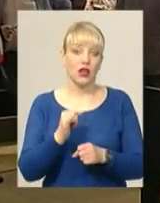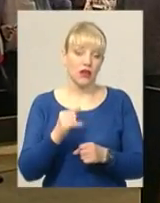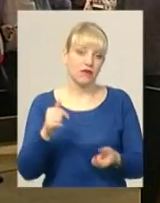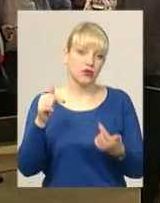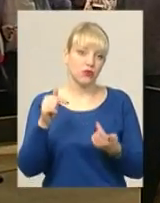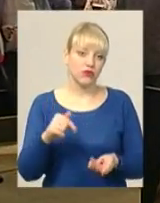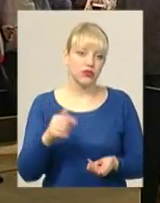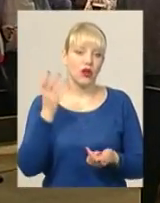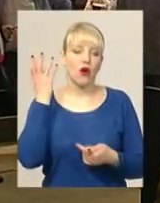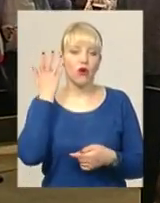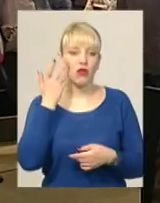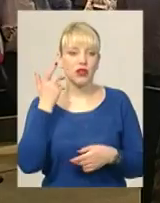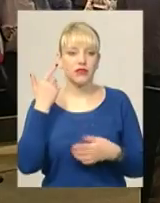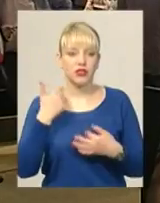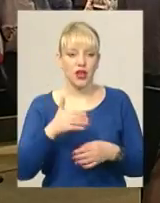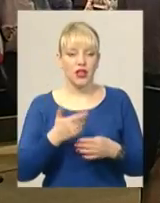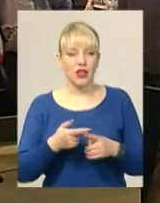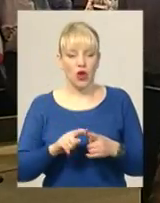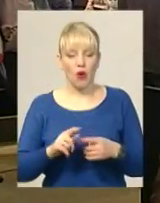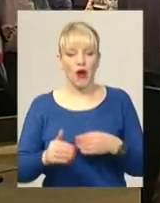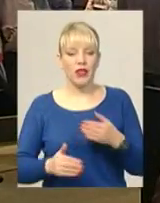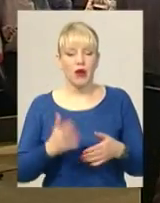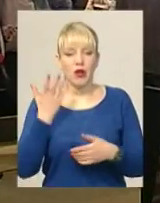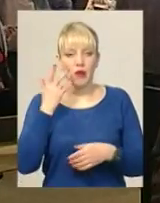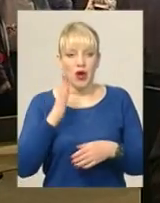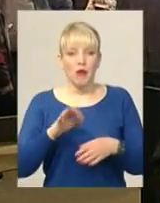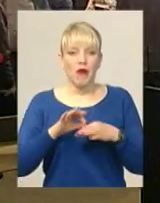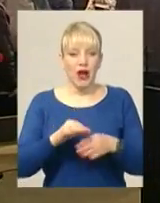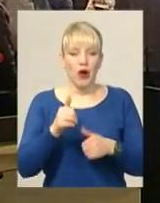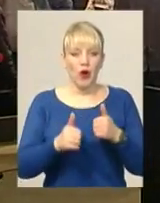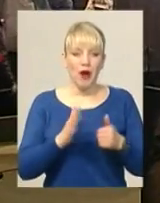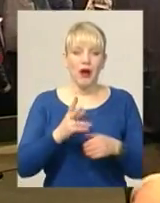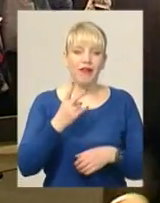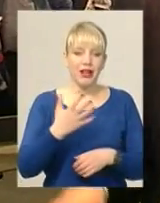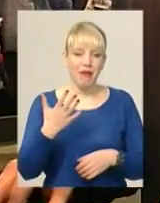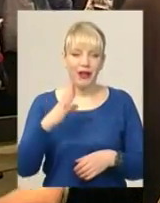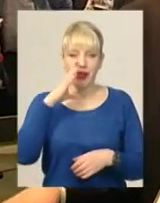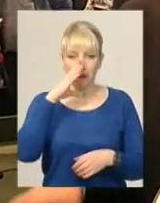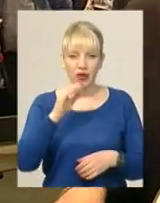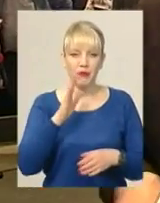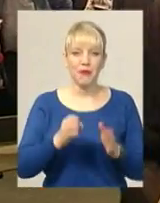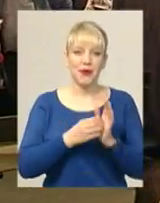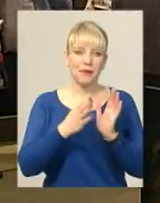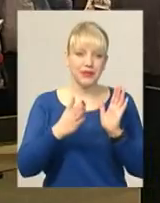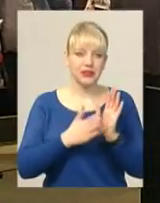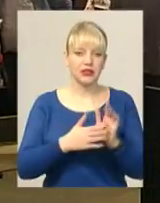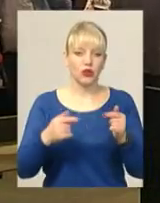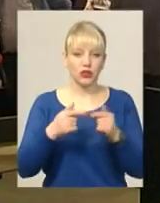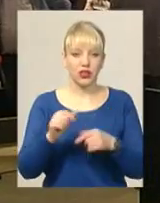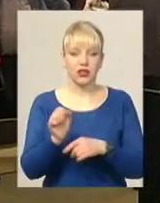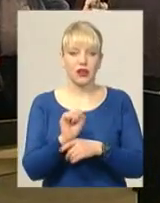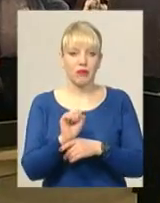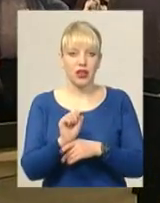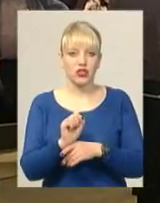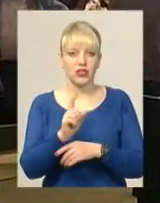коли вже на тому етапі, коли буде переведено конкурс, і буде 25 маршрут прописані конкретні транспортні засоби, тоді вже